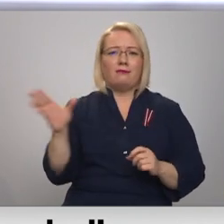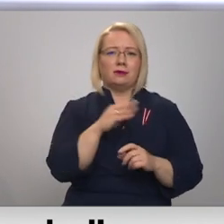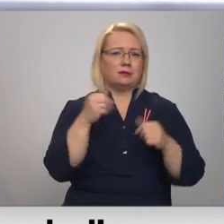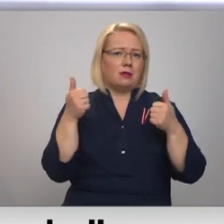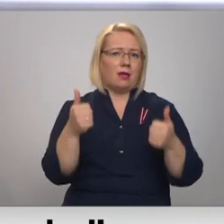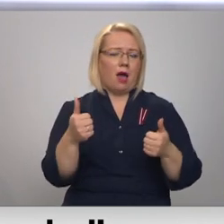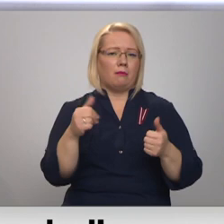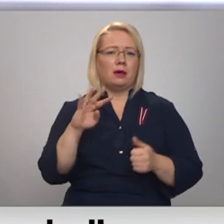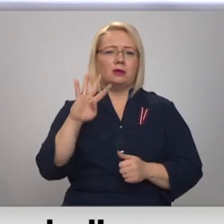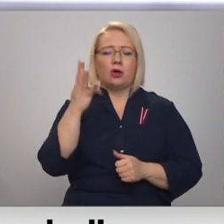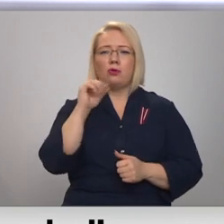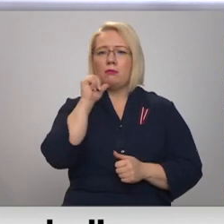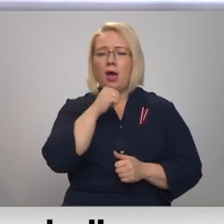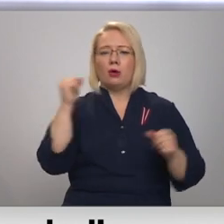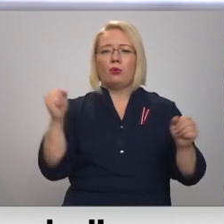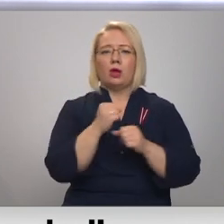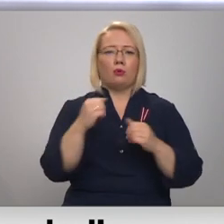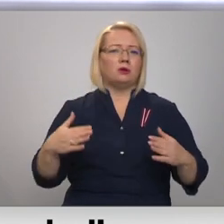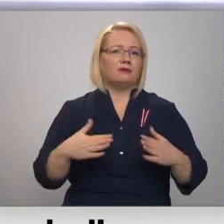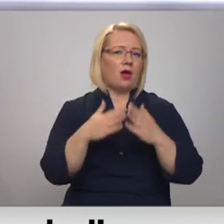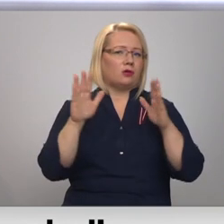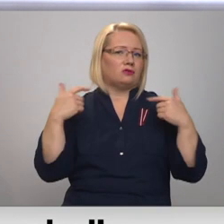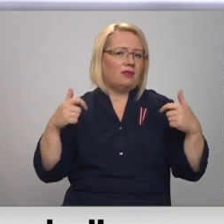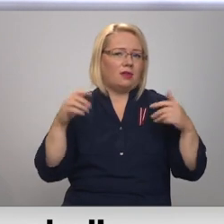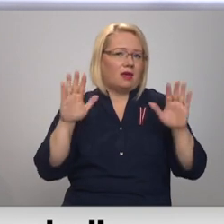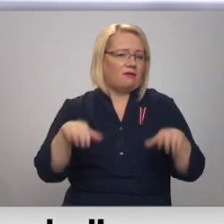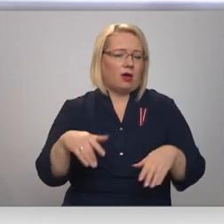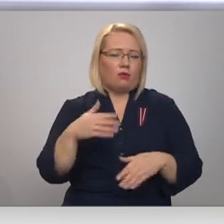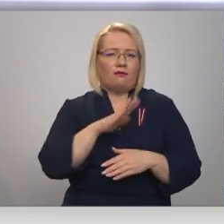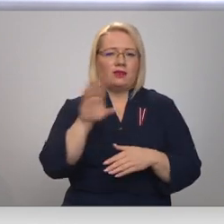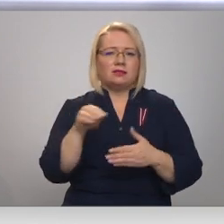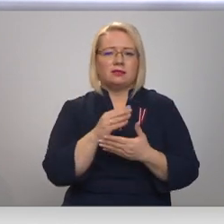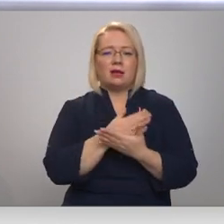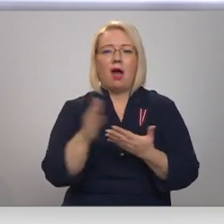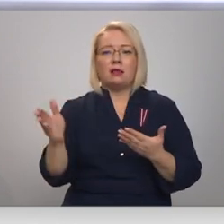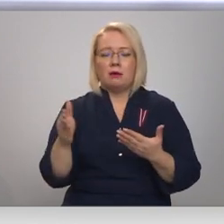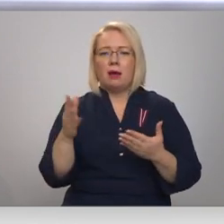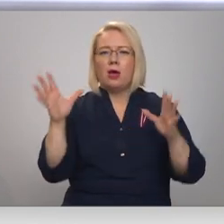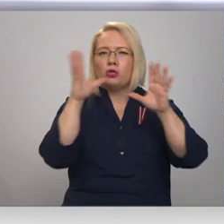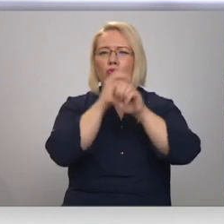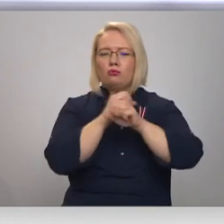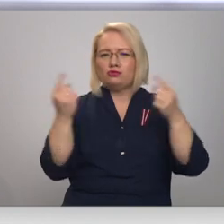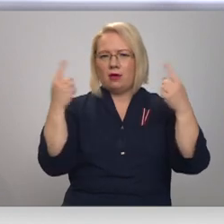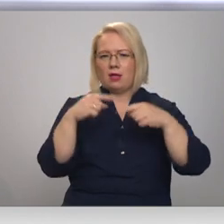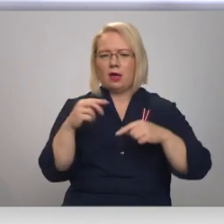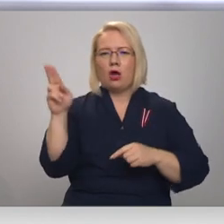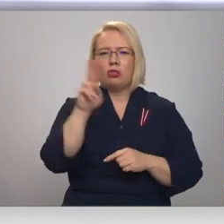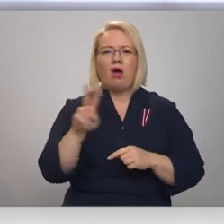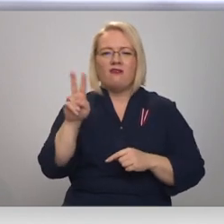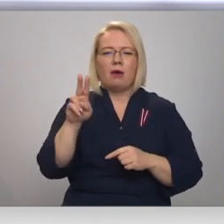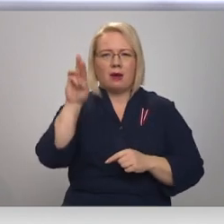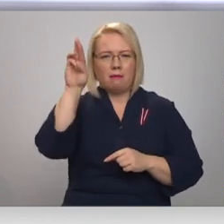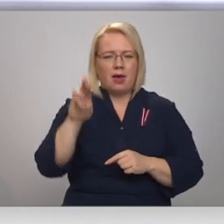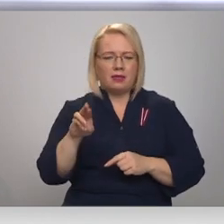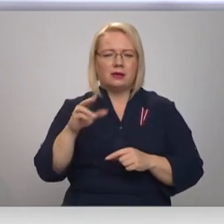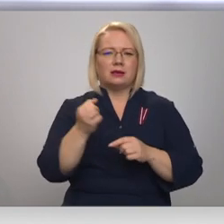labi, 4. maija un Līgos svētks var svinēt, un viss ir kārtībā, bet tieši tomšajā laikā, novembris, kad ir mūsu valsts gan